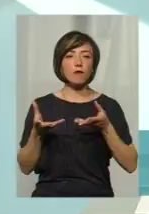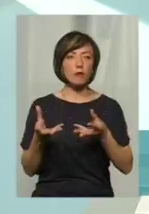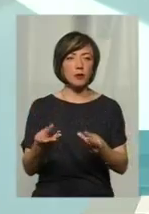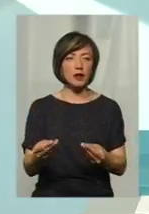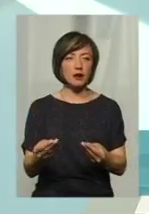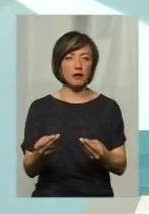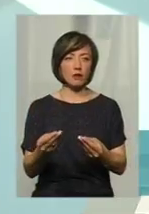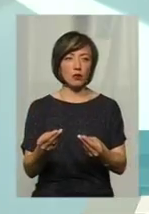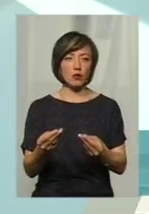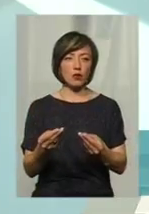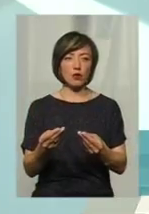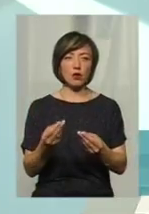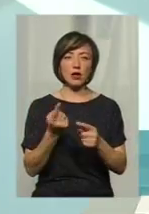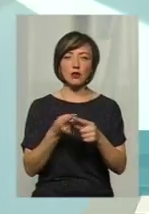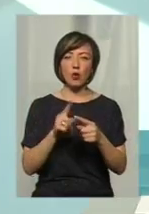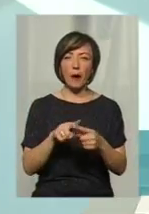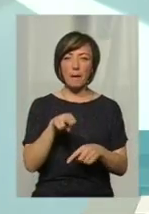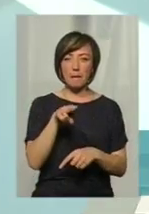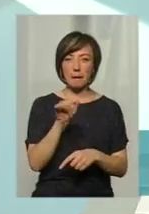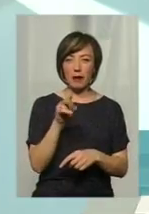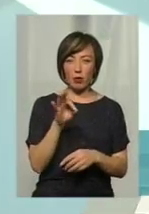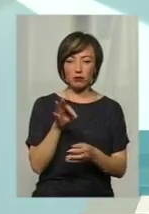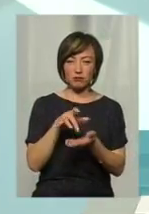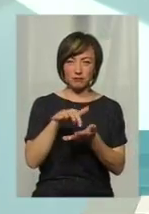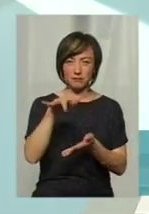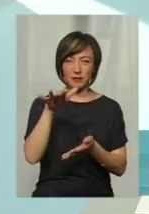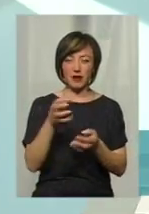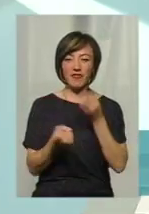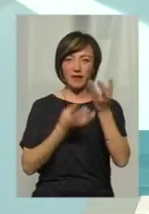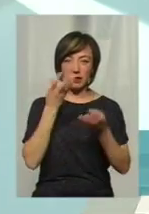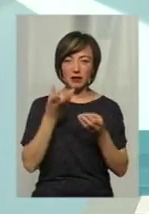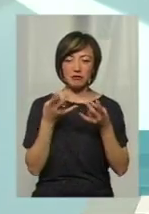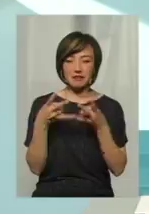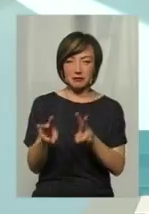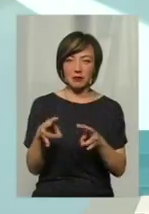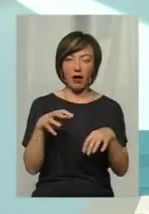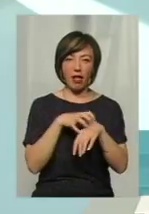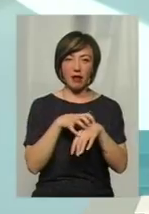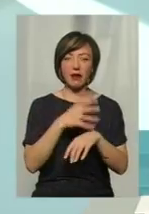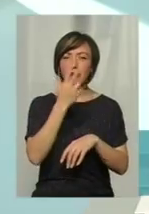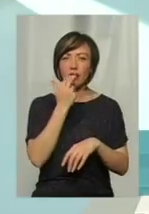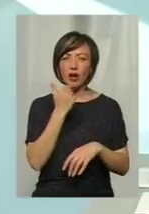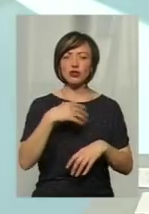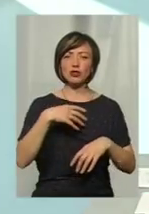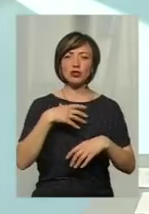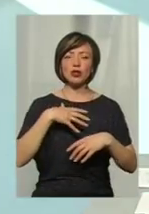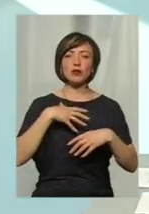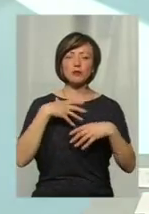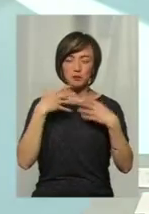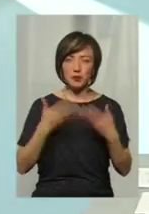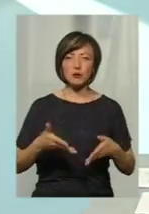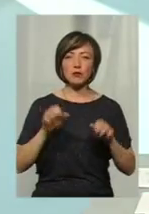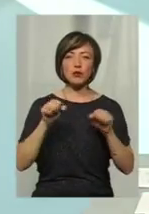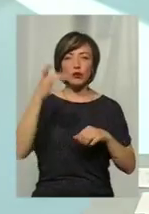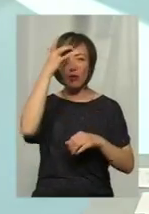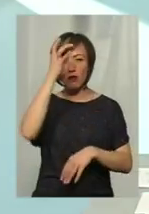конкретно пилку, тому що тій пилок викликає алергічні реакції. Це нежить, чхання, може бути головні